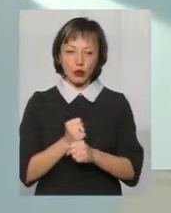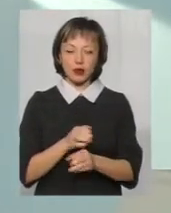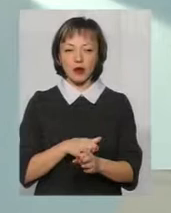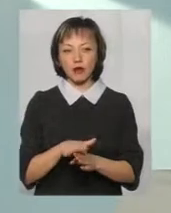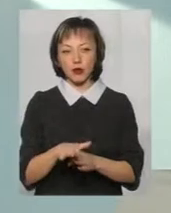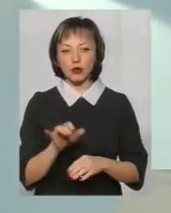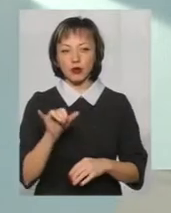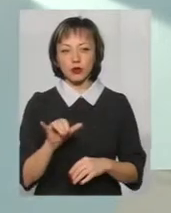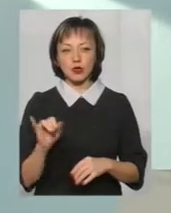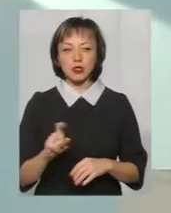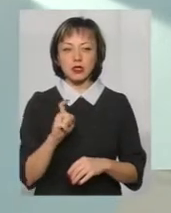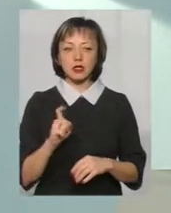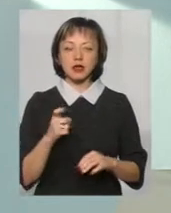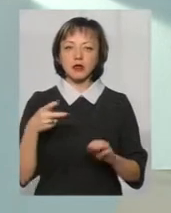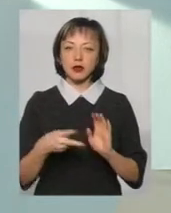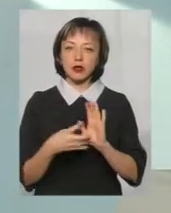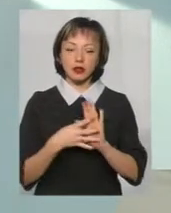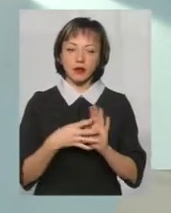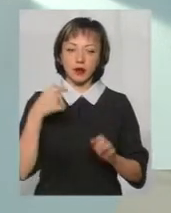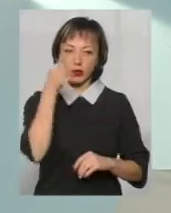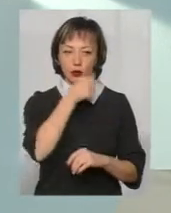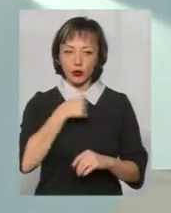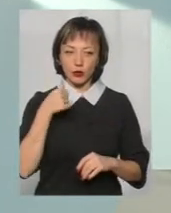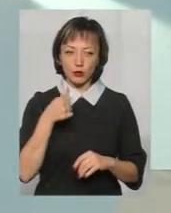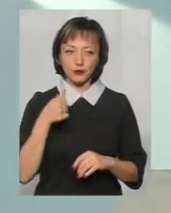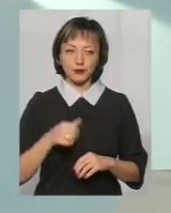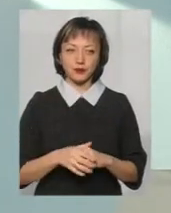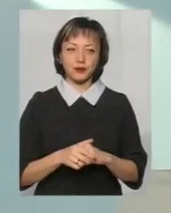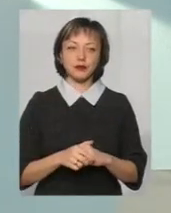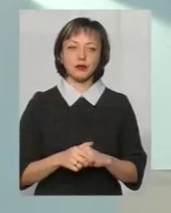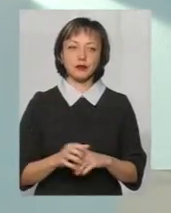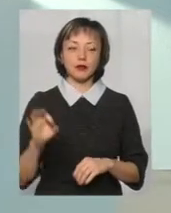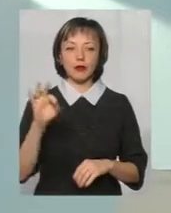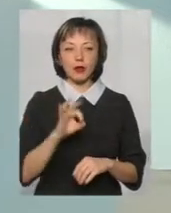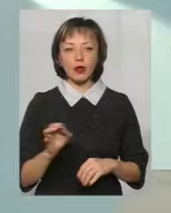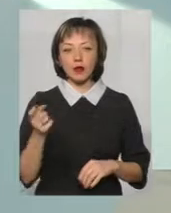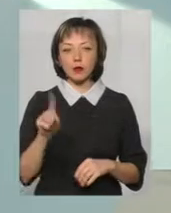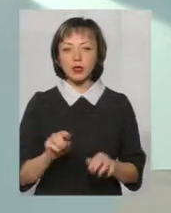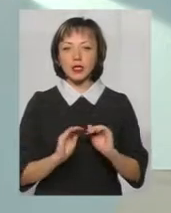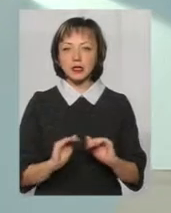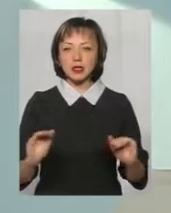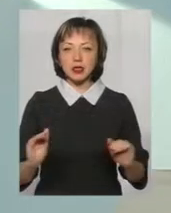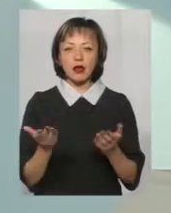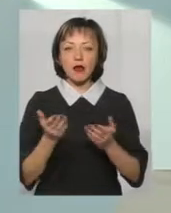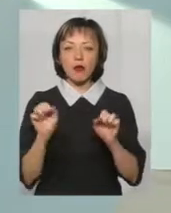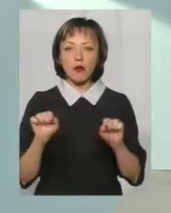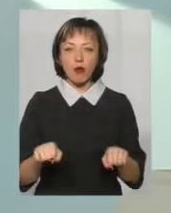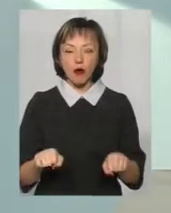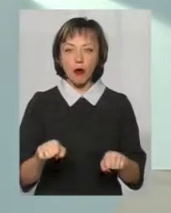із 2009 року. Стосовно того, аби діти, якомога менше